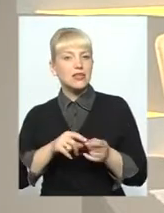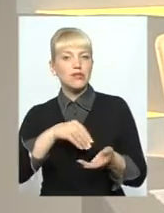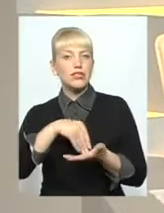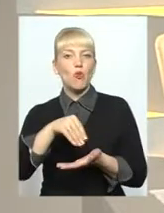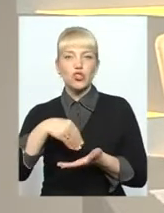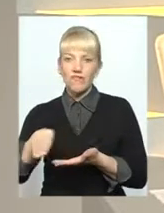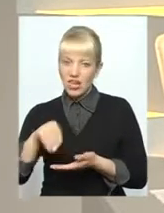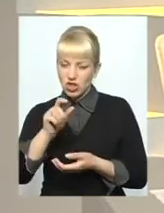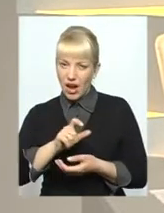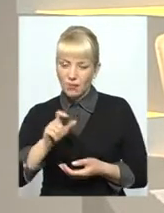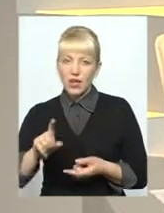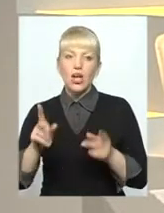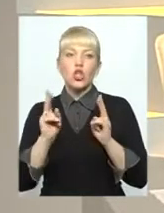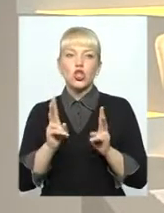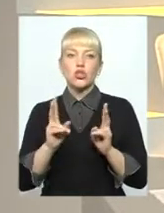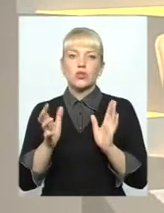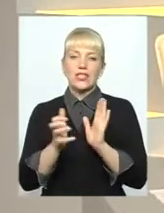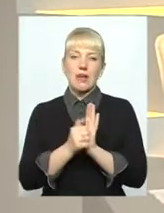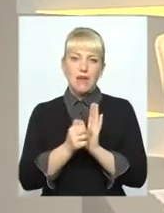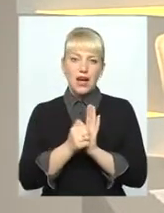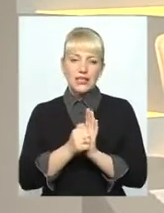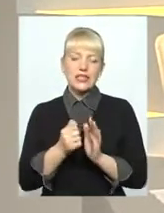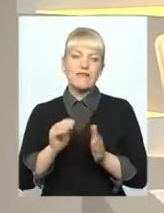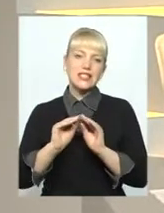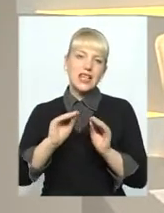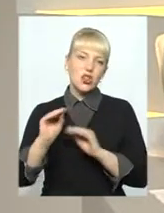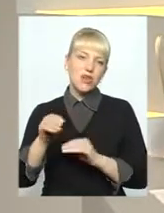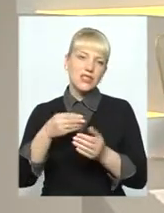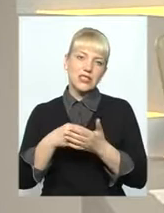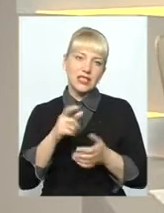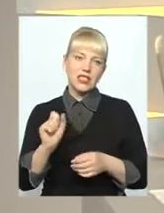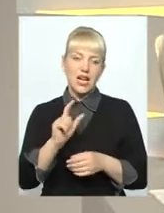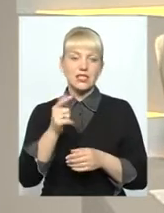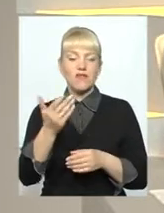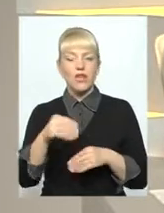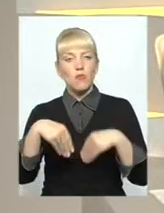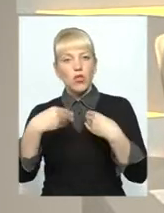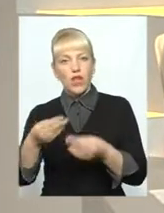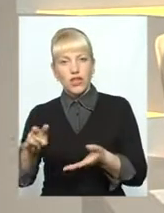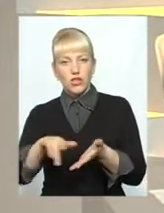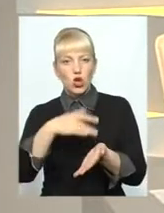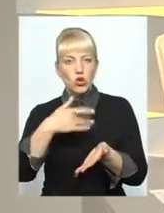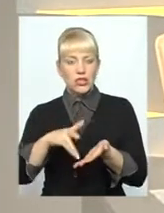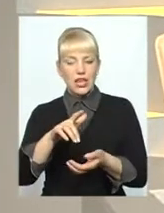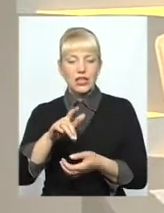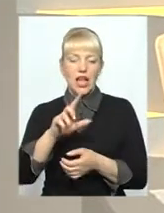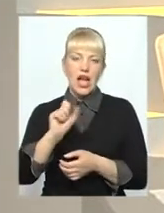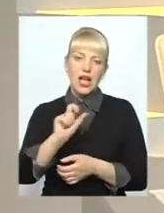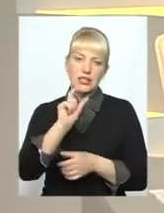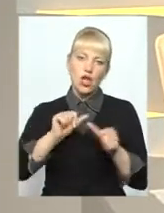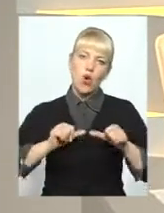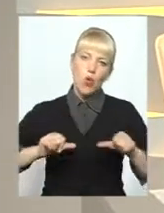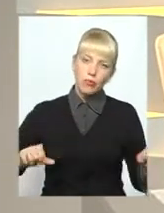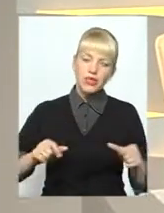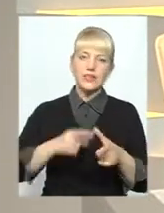власне, хто займається встановленням ціни на газ? Чи ви подаєте розрахунки на Нацкомісію, чи це встановлює